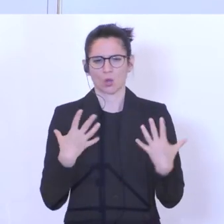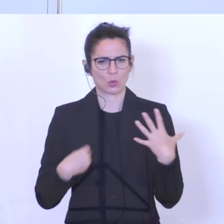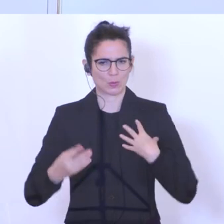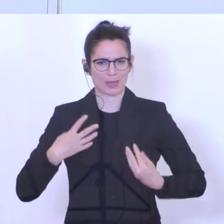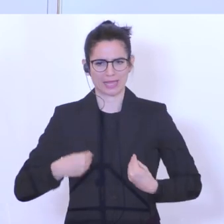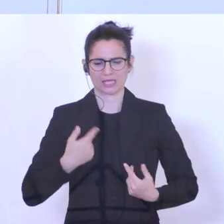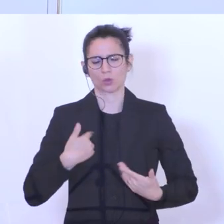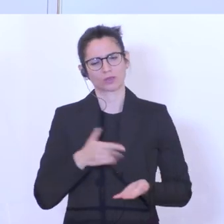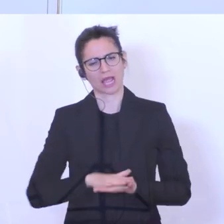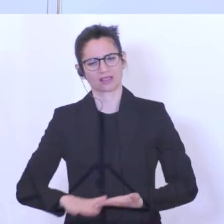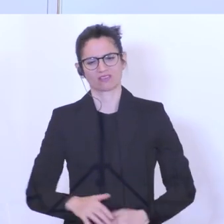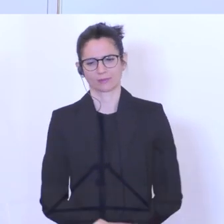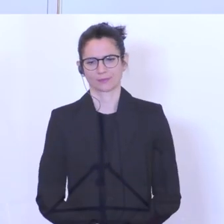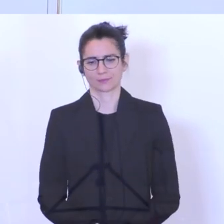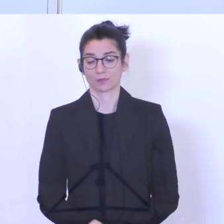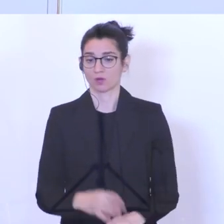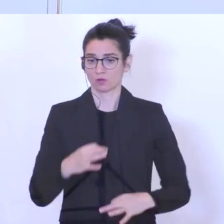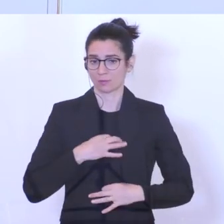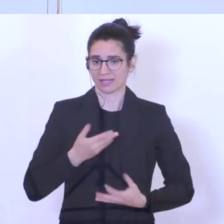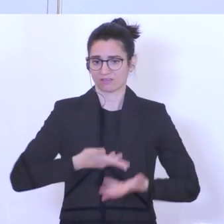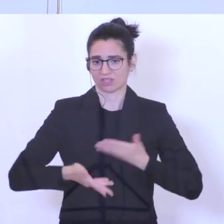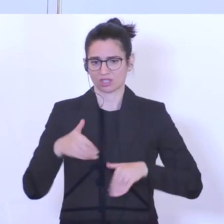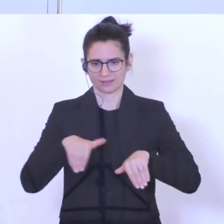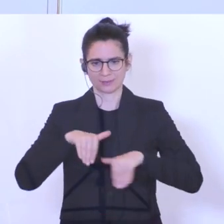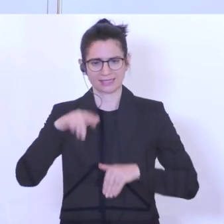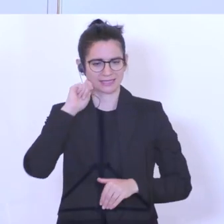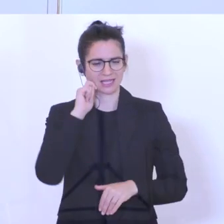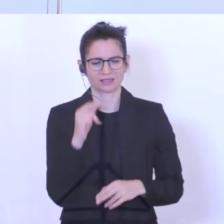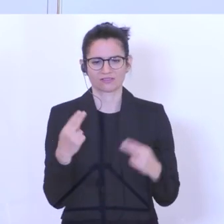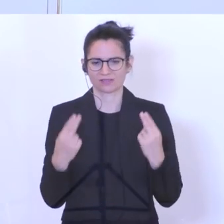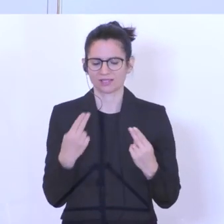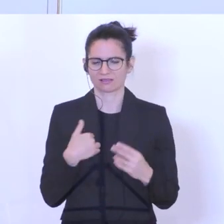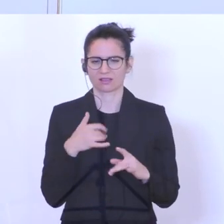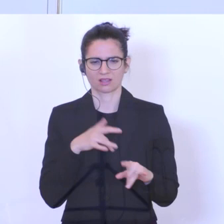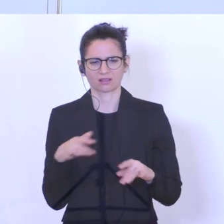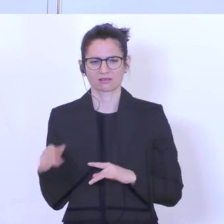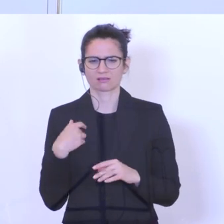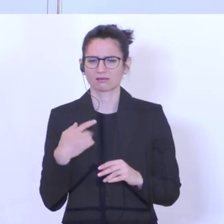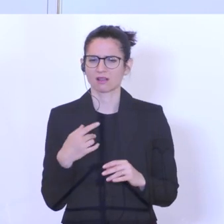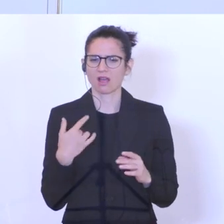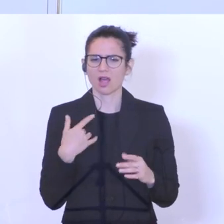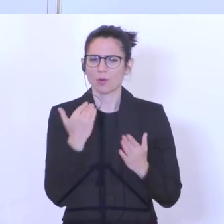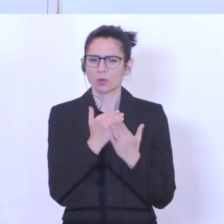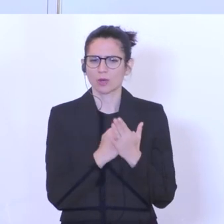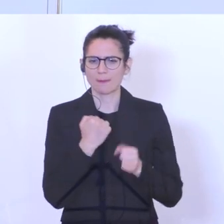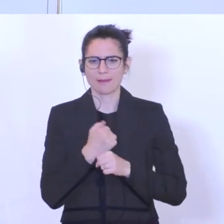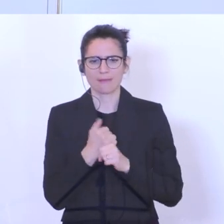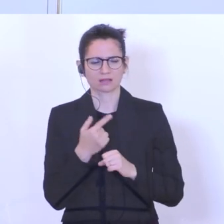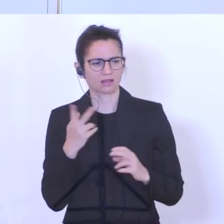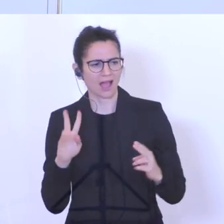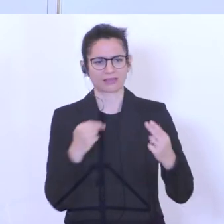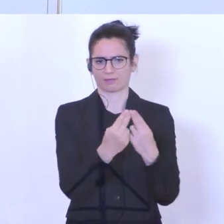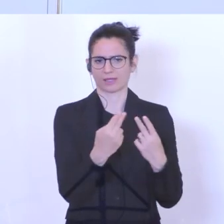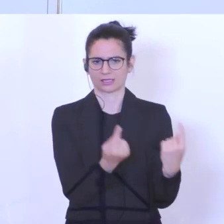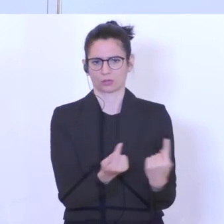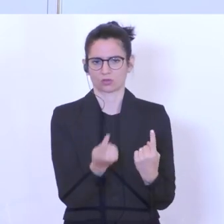Weg für die Unternehmen. Für mich als Wirtschaftsministerin ist es wichtig, dass wir zielgerichtete Programme machen, nicht alles über einen Kamm